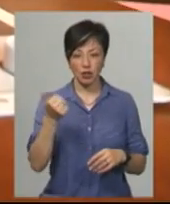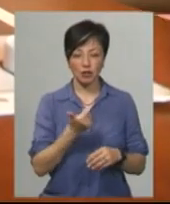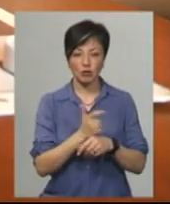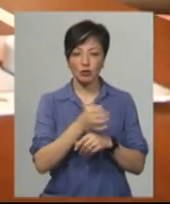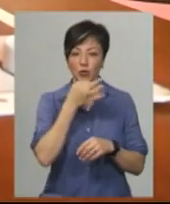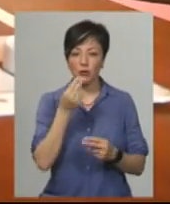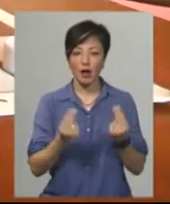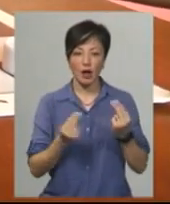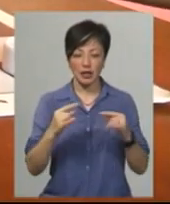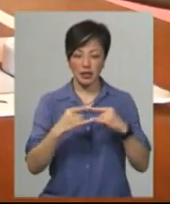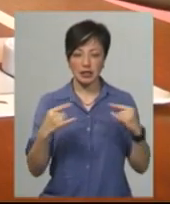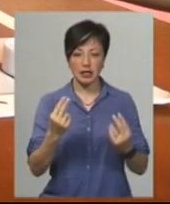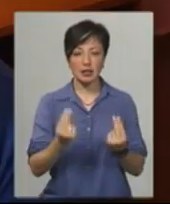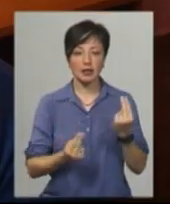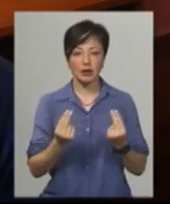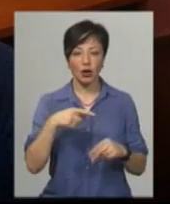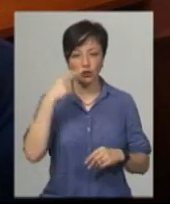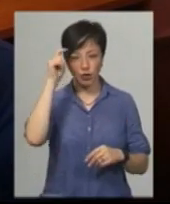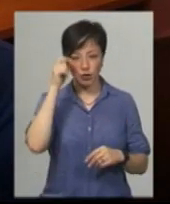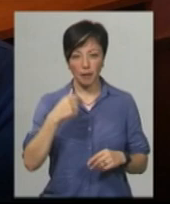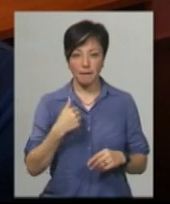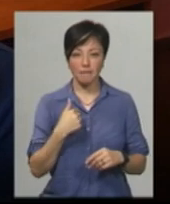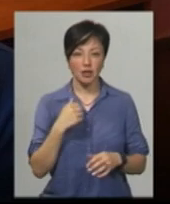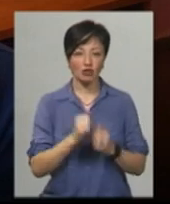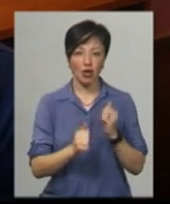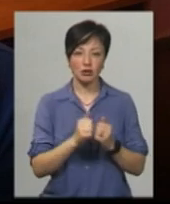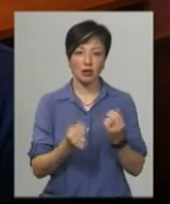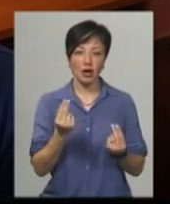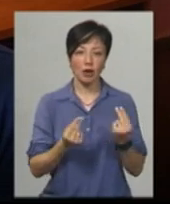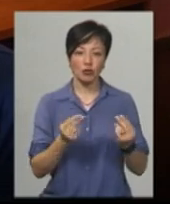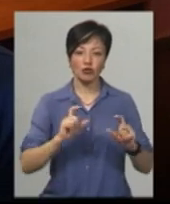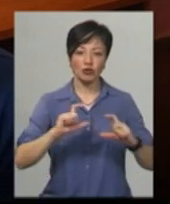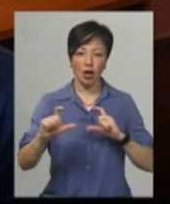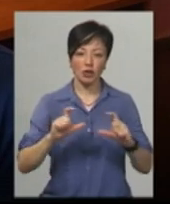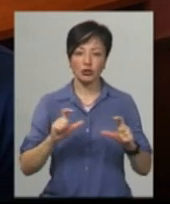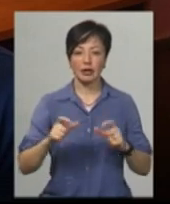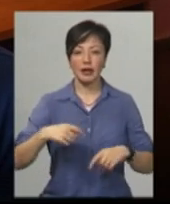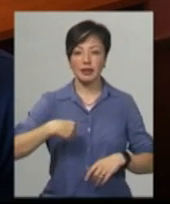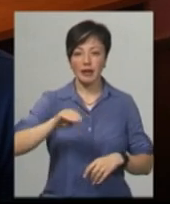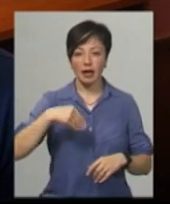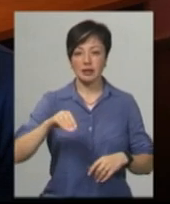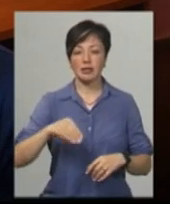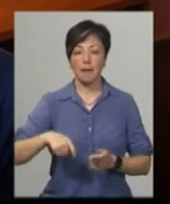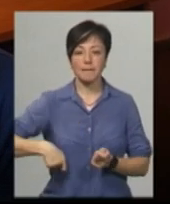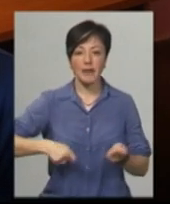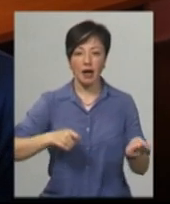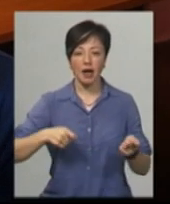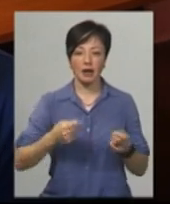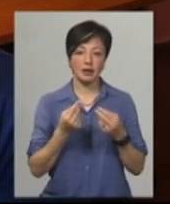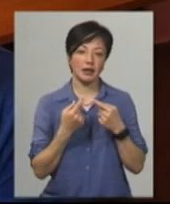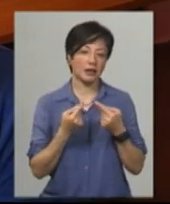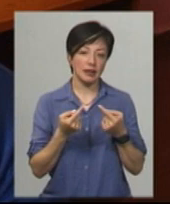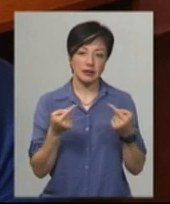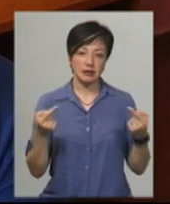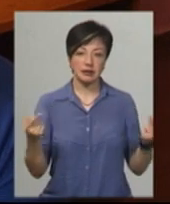подобається грати в настільні ігри, каже хлопець. Ми часто граємо шахи, граємо теніс, більярд, ігри всякі